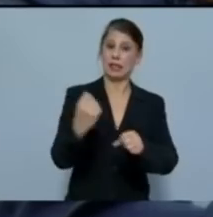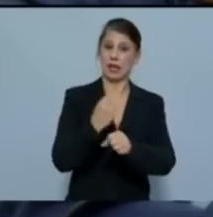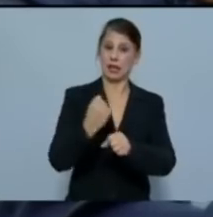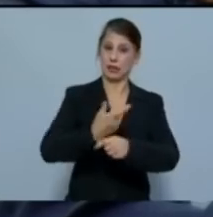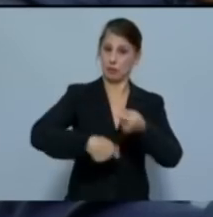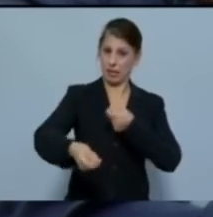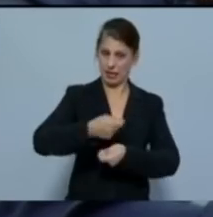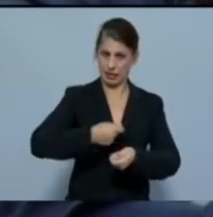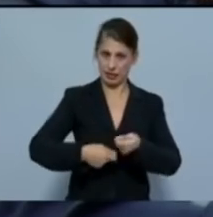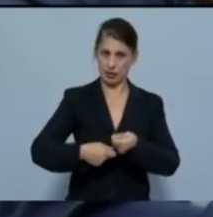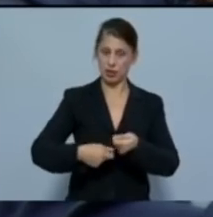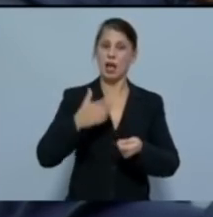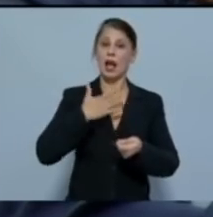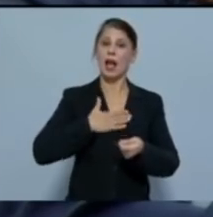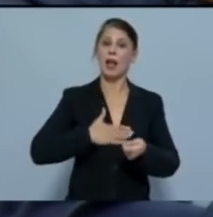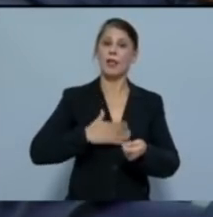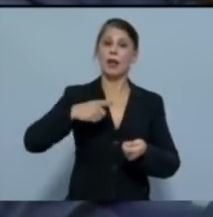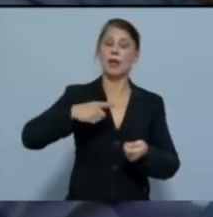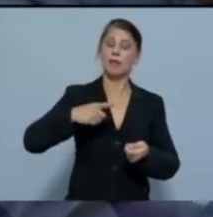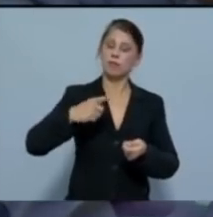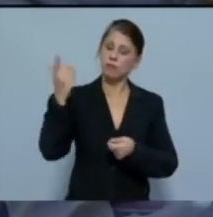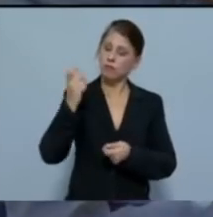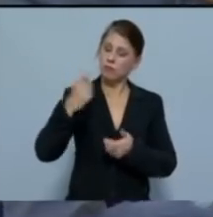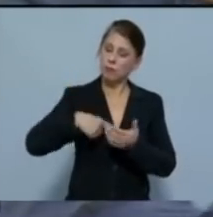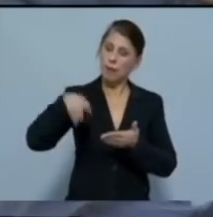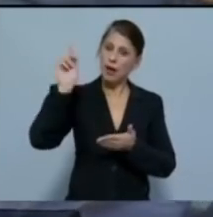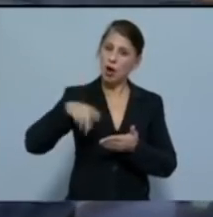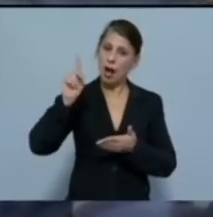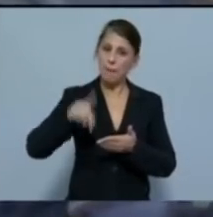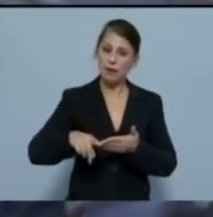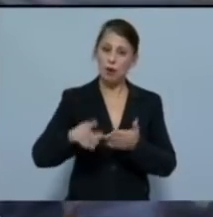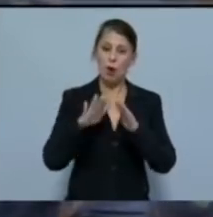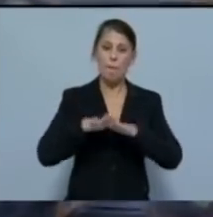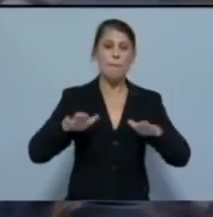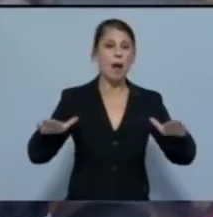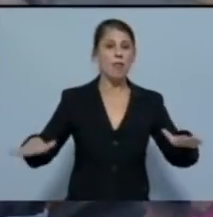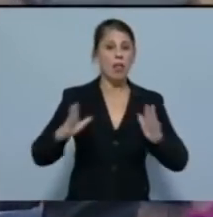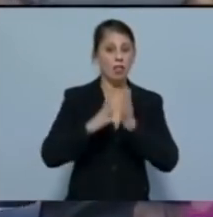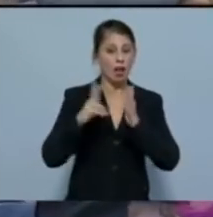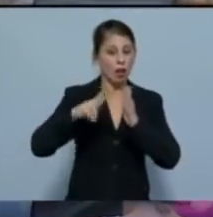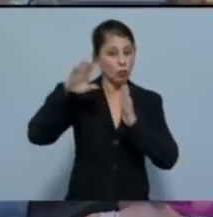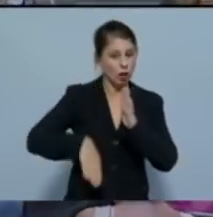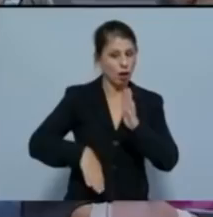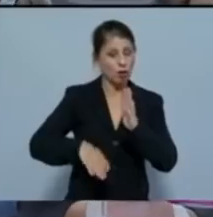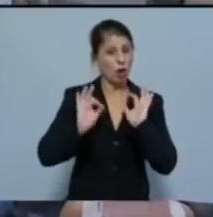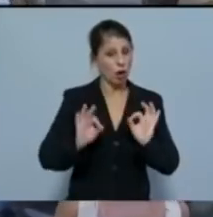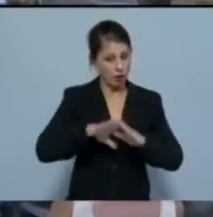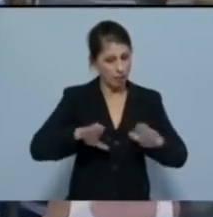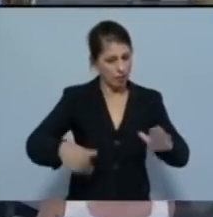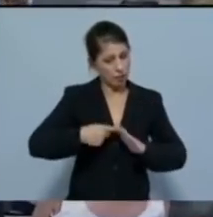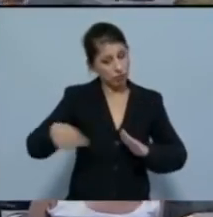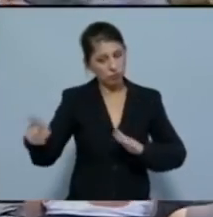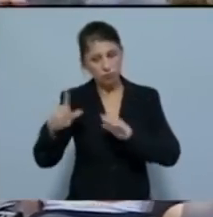επιχειρήσεις για να βγάλει στο μεροκάματο ανήλικα παιδιά ενώ θα έπρεπε να πηγαίνουν σχολείο.